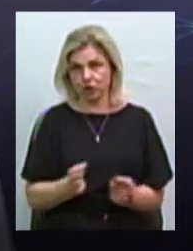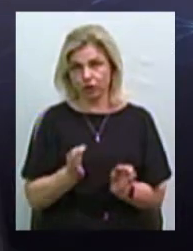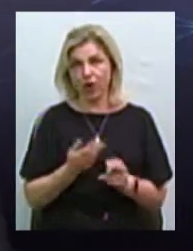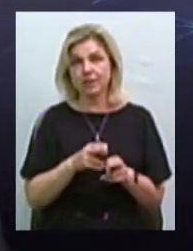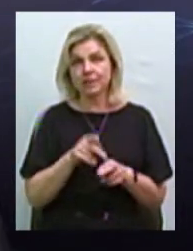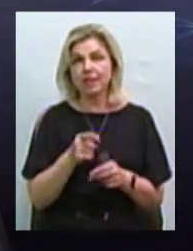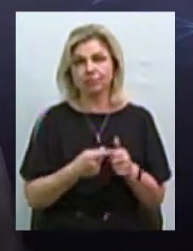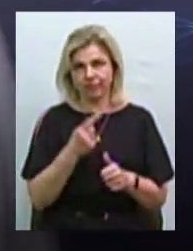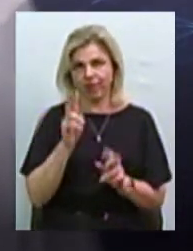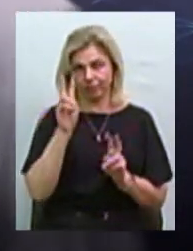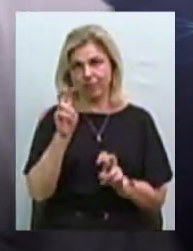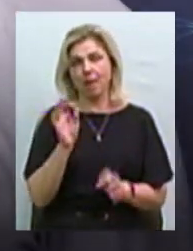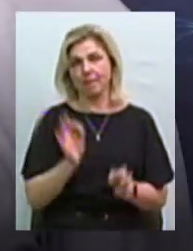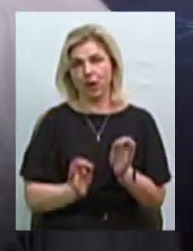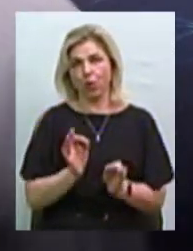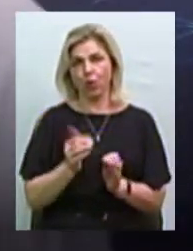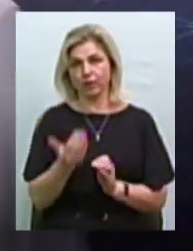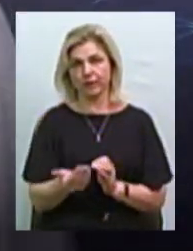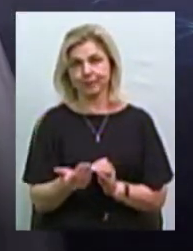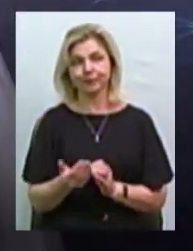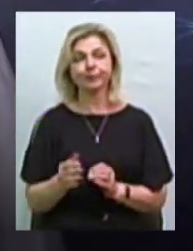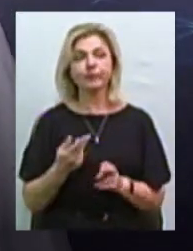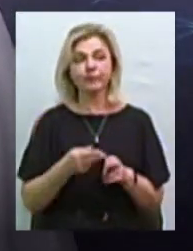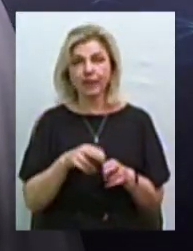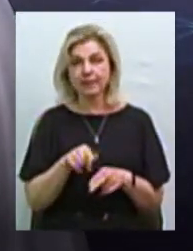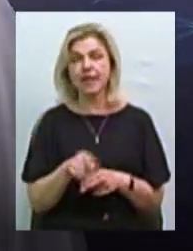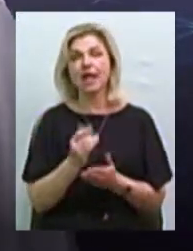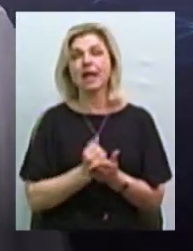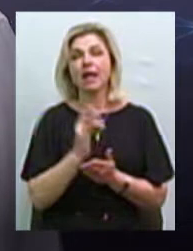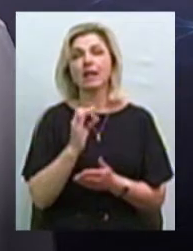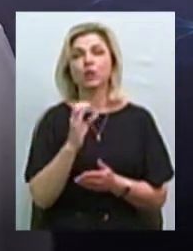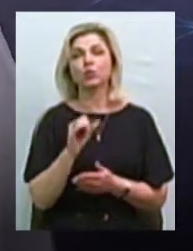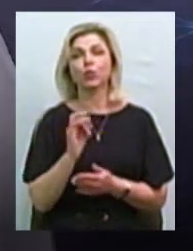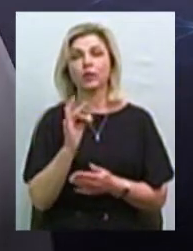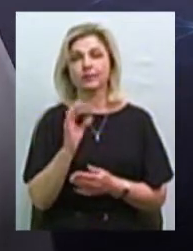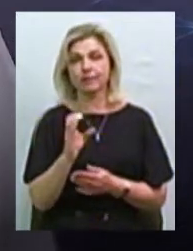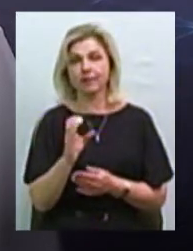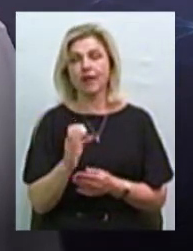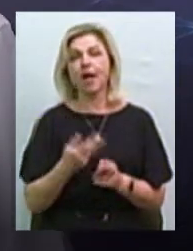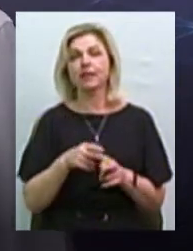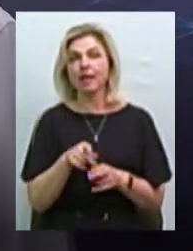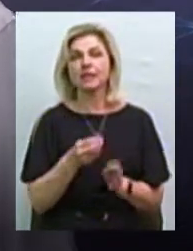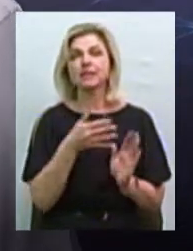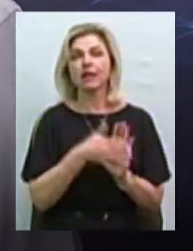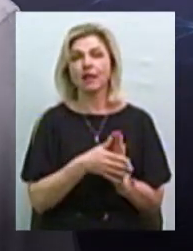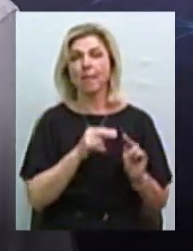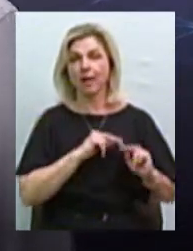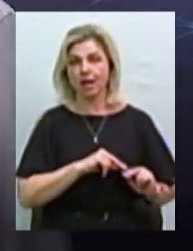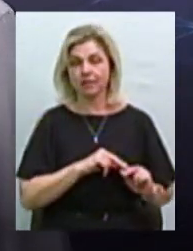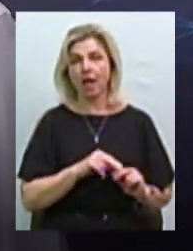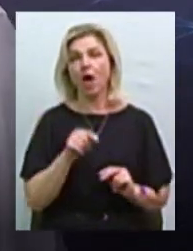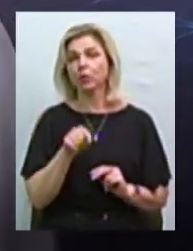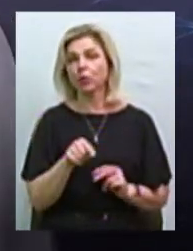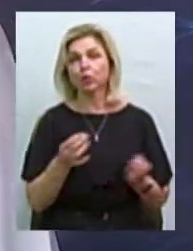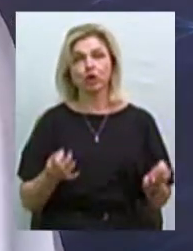ресурсів, газ у нас видобувається. Всі природні ресурси, але коли там що добивається, там затрати праці йдуть. Тут ніяких для цього